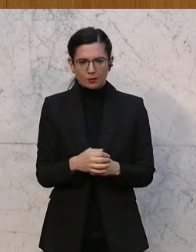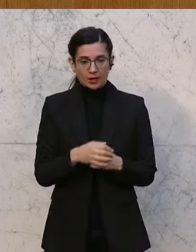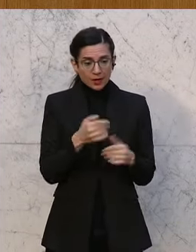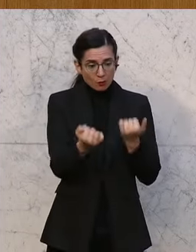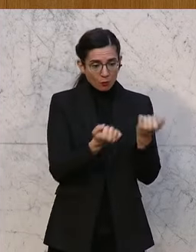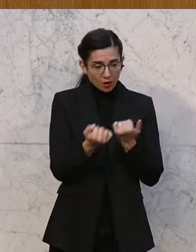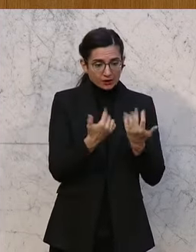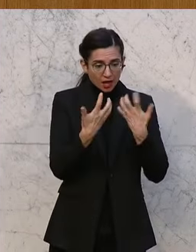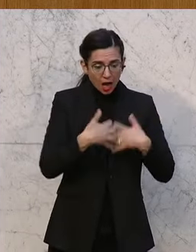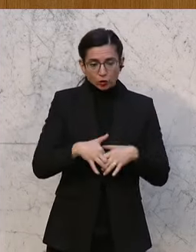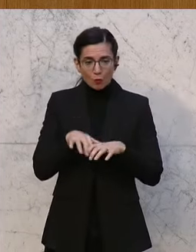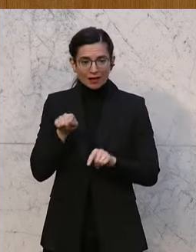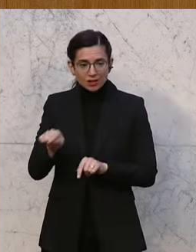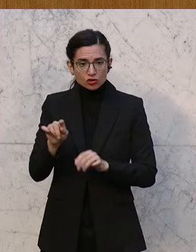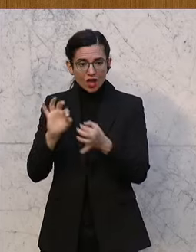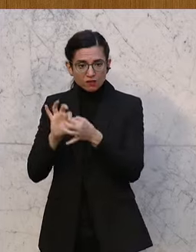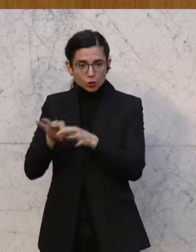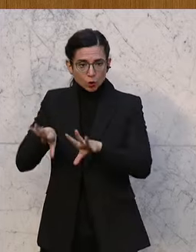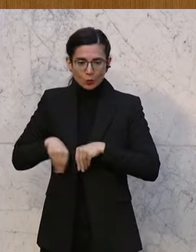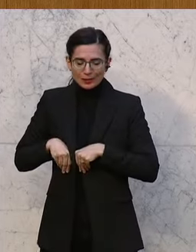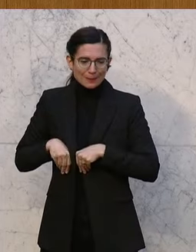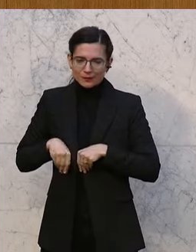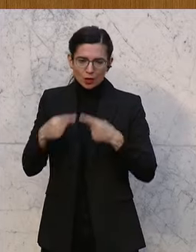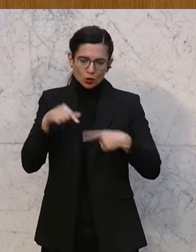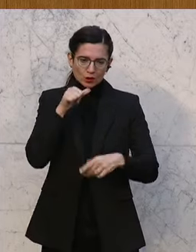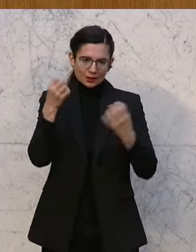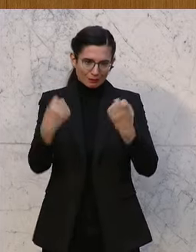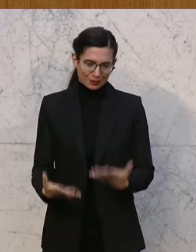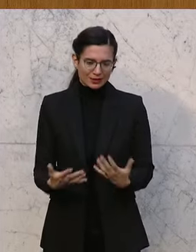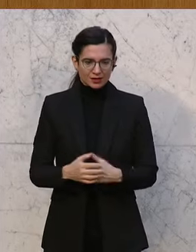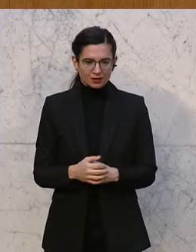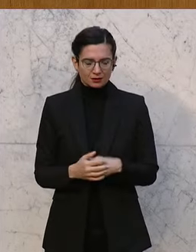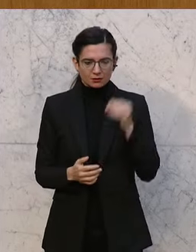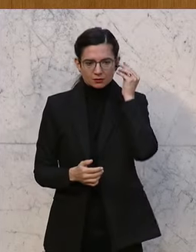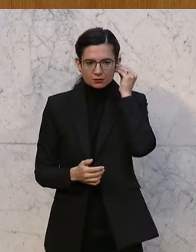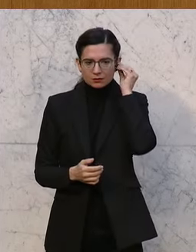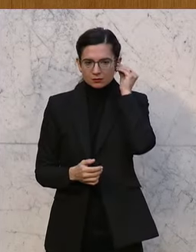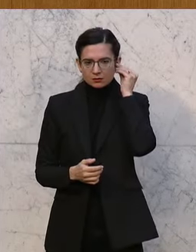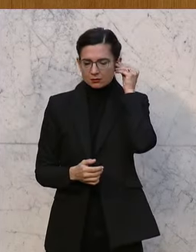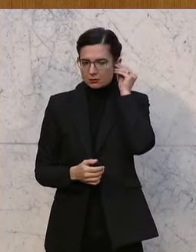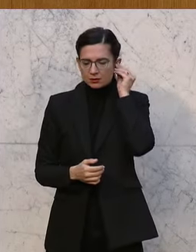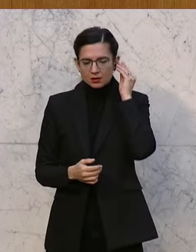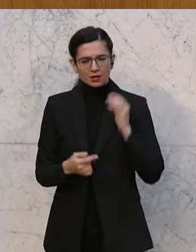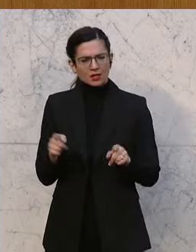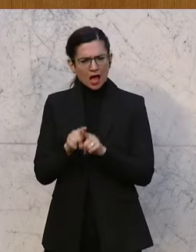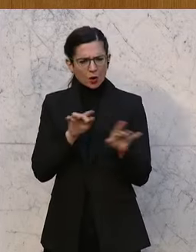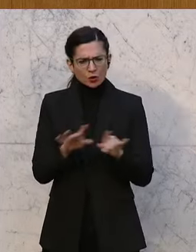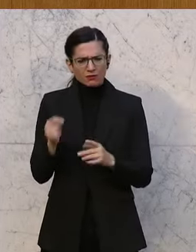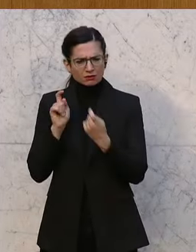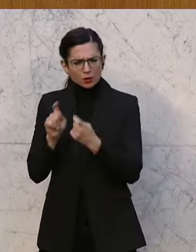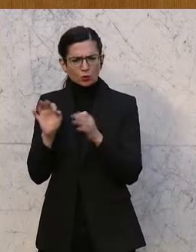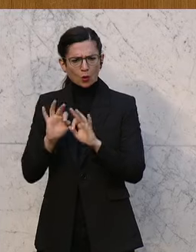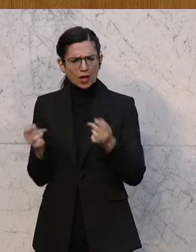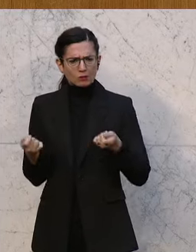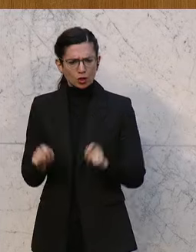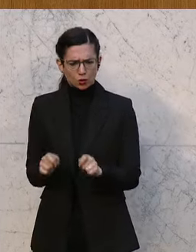Politik heraus in eine derartige Funktion eingetreten wird, weil man ja dann über Dinge üblicherweise beschließt oder diskutiert, die